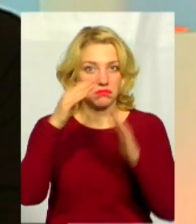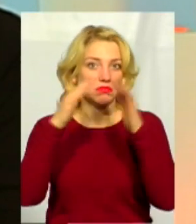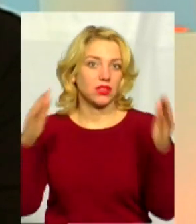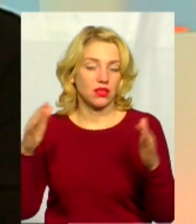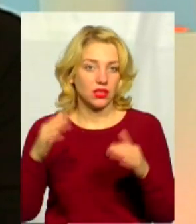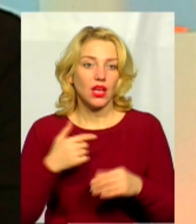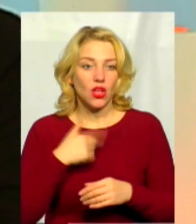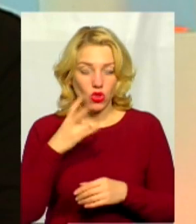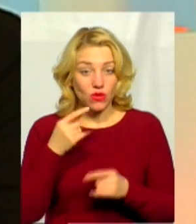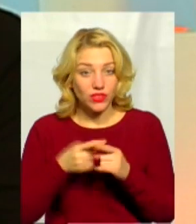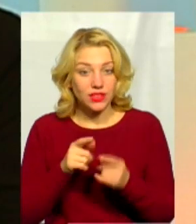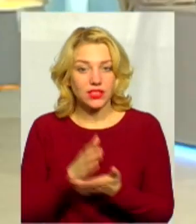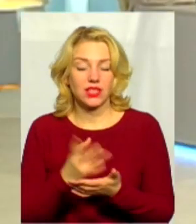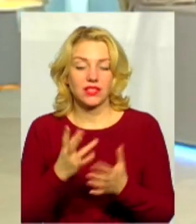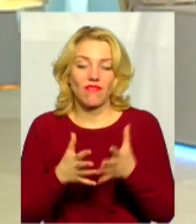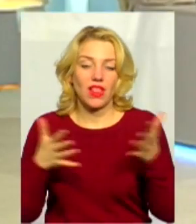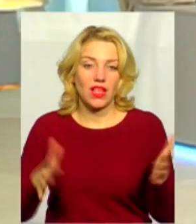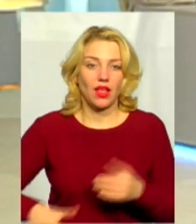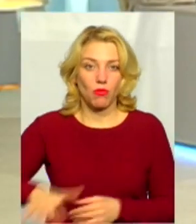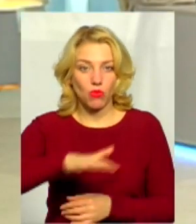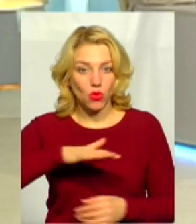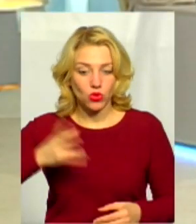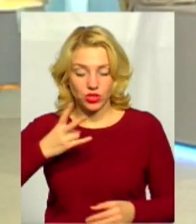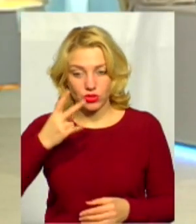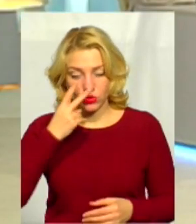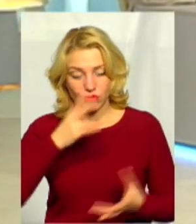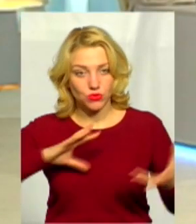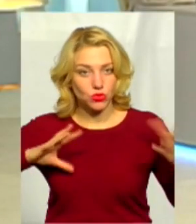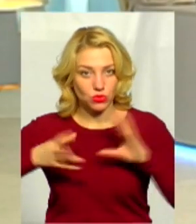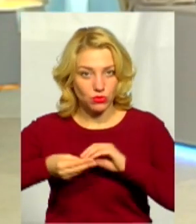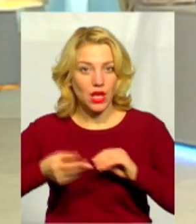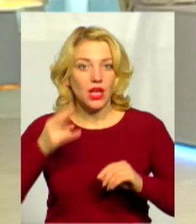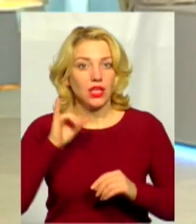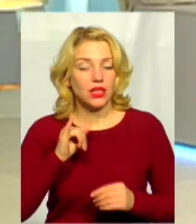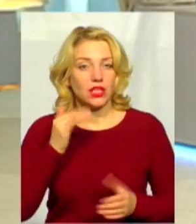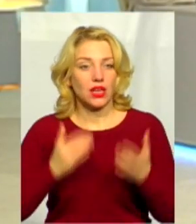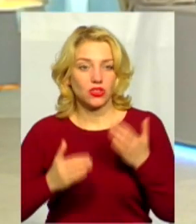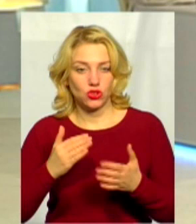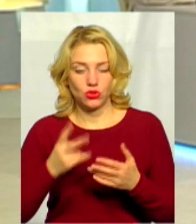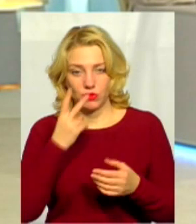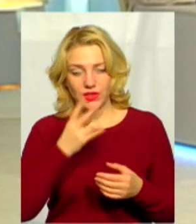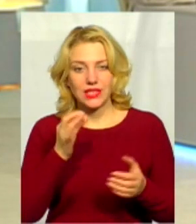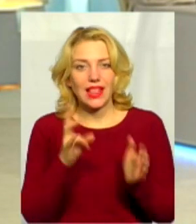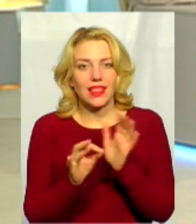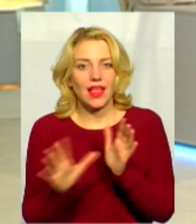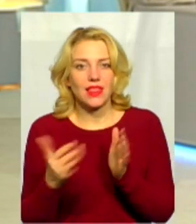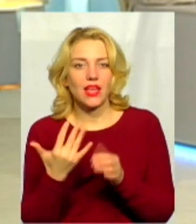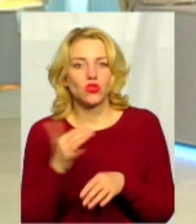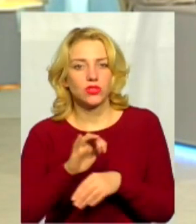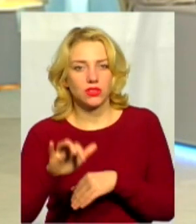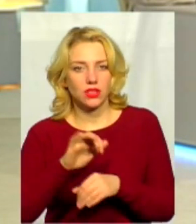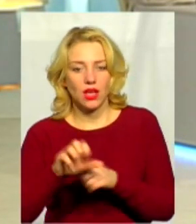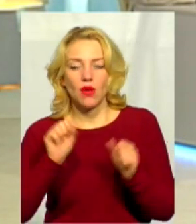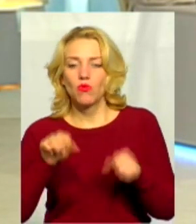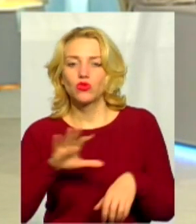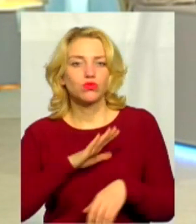або на навчання. Але він є, і це велика площа, якщо скласти докупи. І ця площа, я думаю, що в еквіваленті енергії може бути не тільки 1